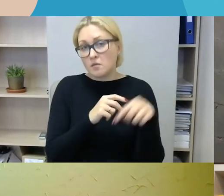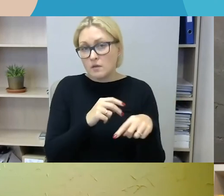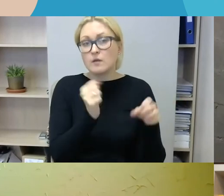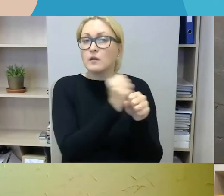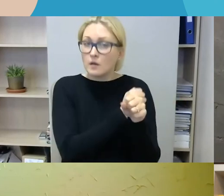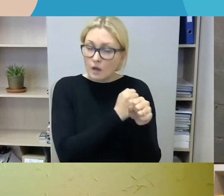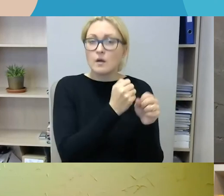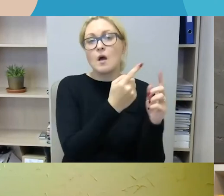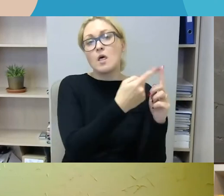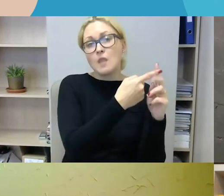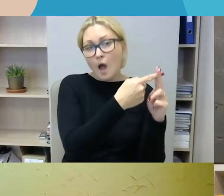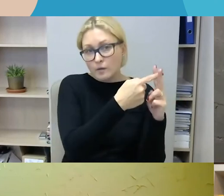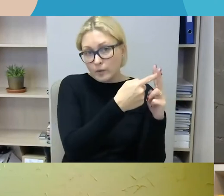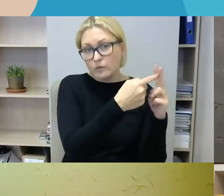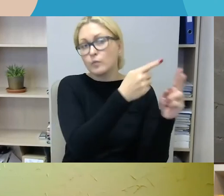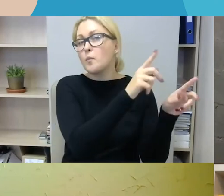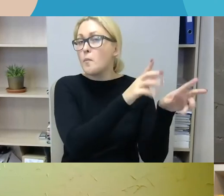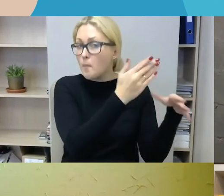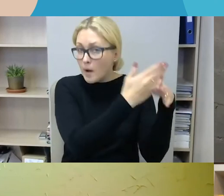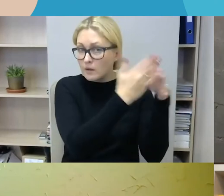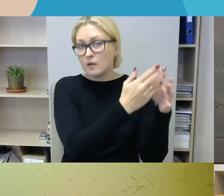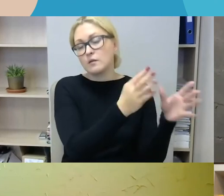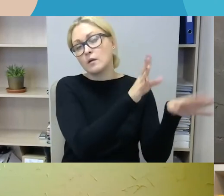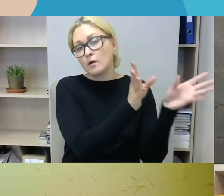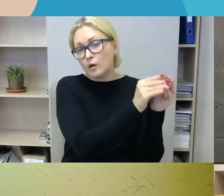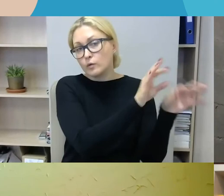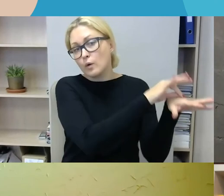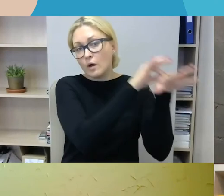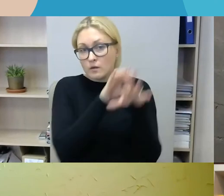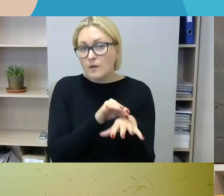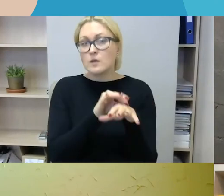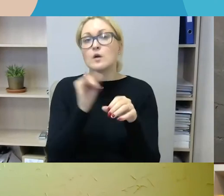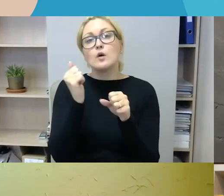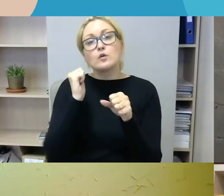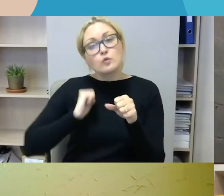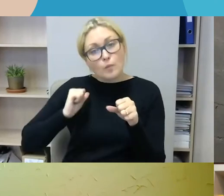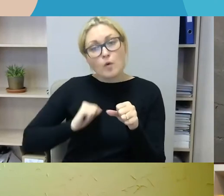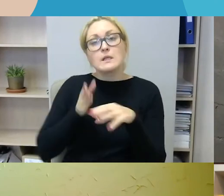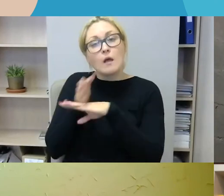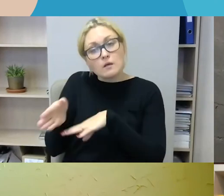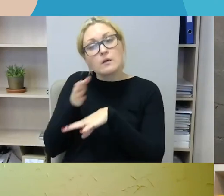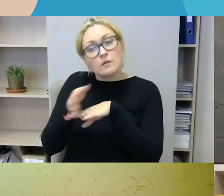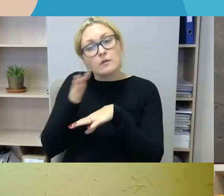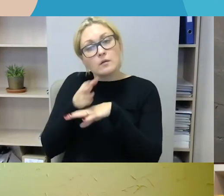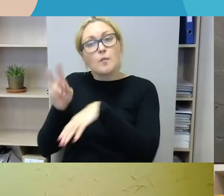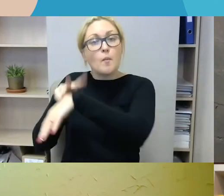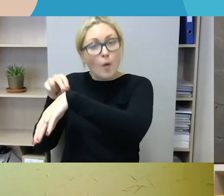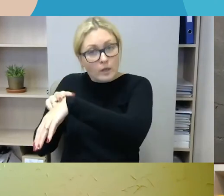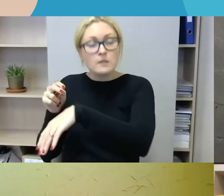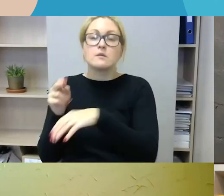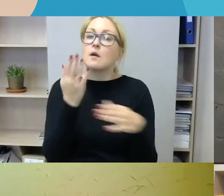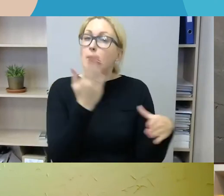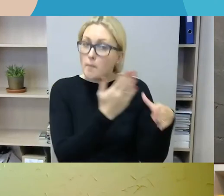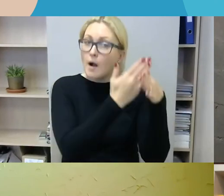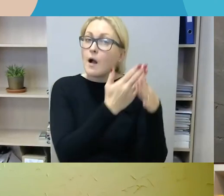nusikaltimu ir kol žmonės eis ir kreipsis, mums tiesiog reikalinga pagalbo sistema. Mes šiuo